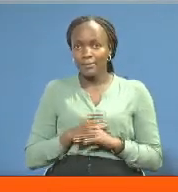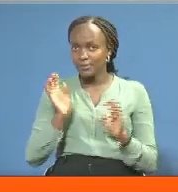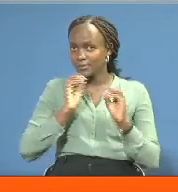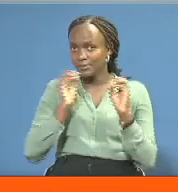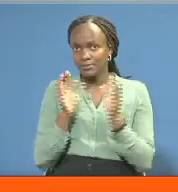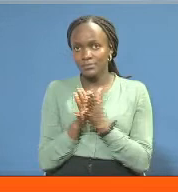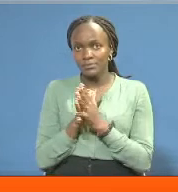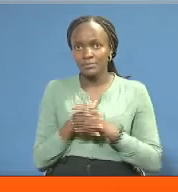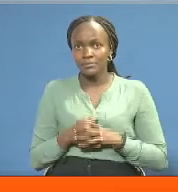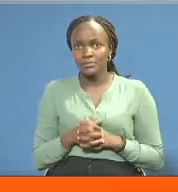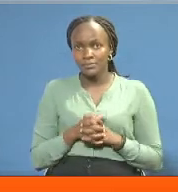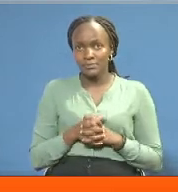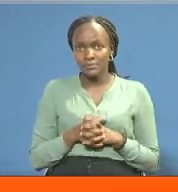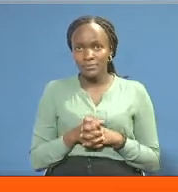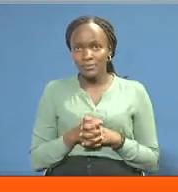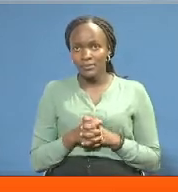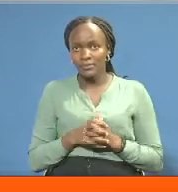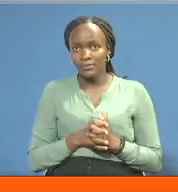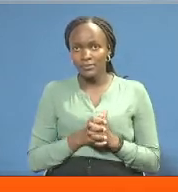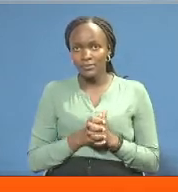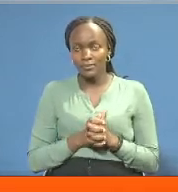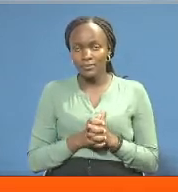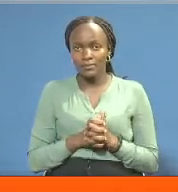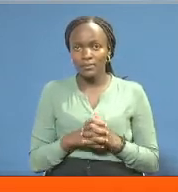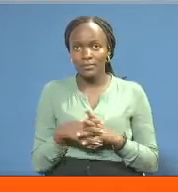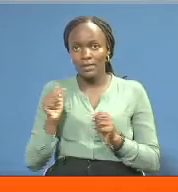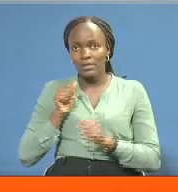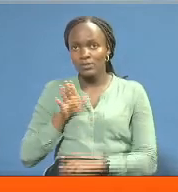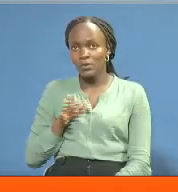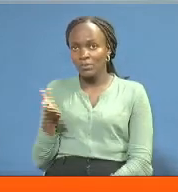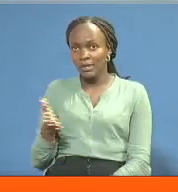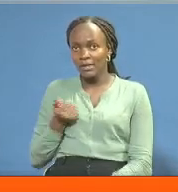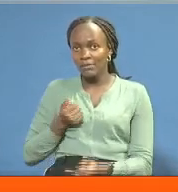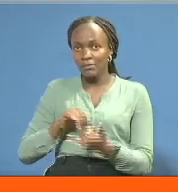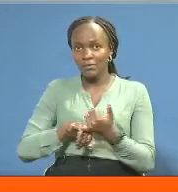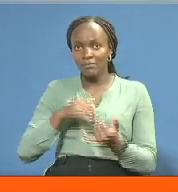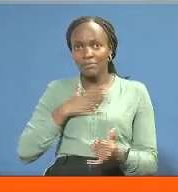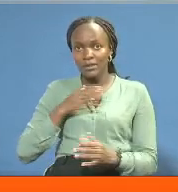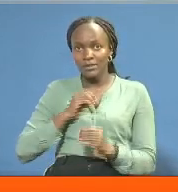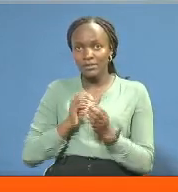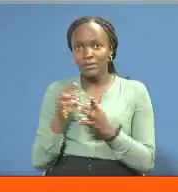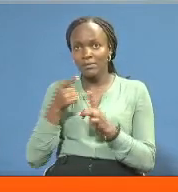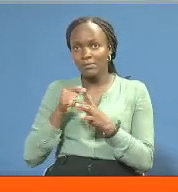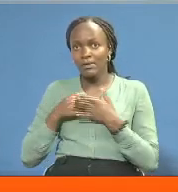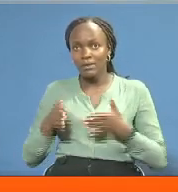politics. Although this woman is not my wife but I have children with her. can go ahead and marry her. Kwa